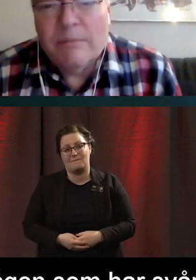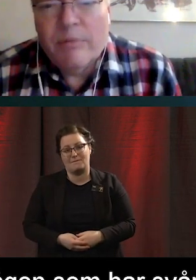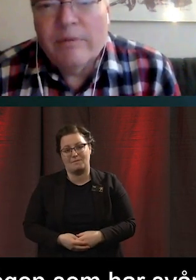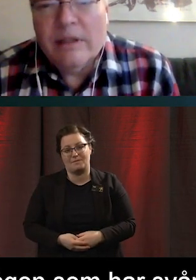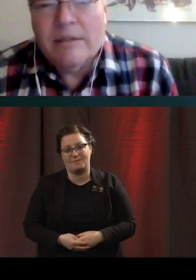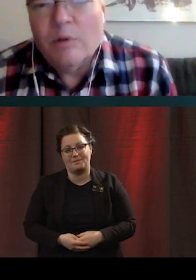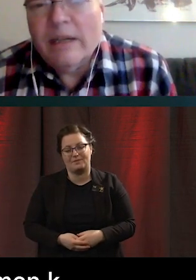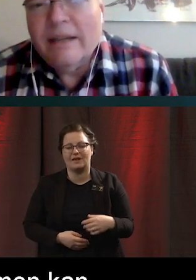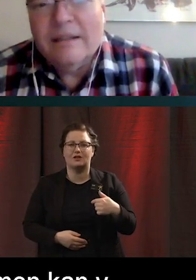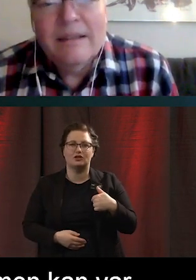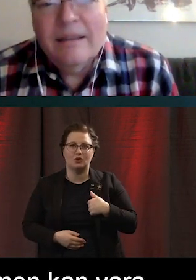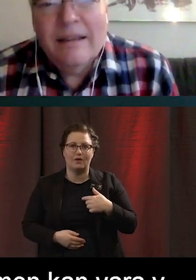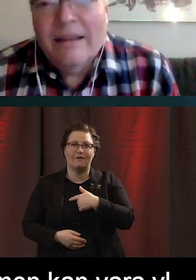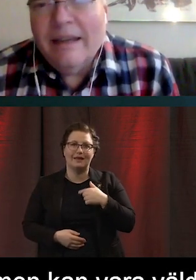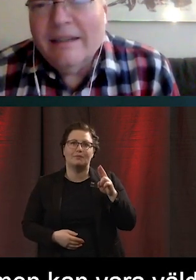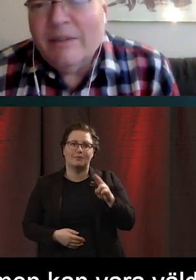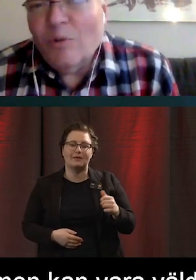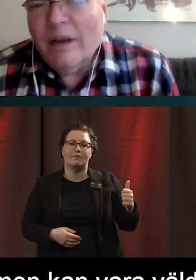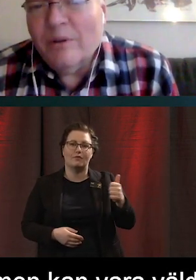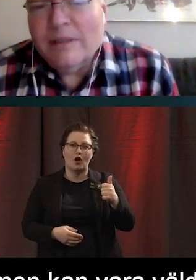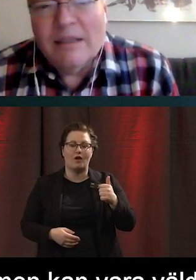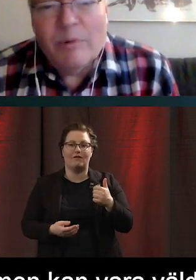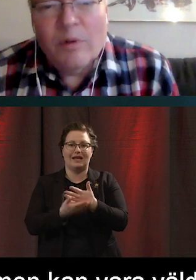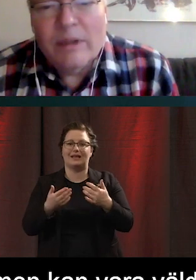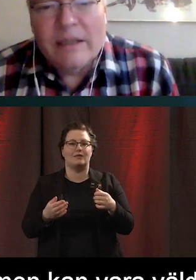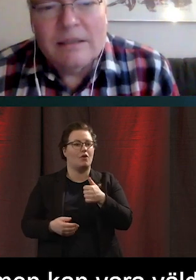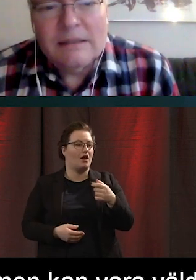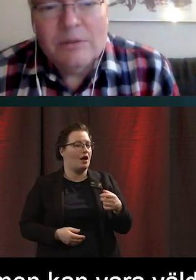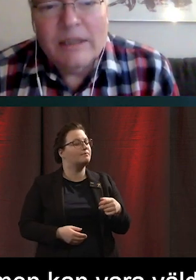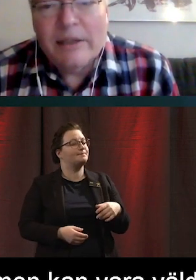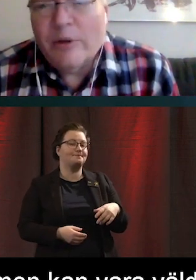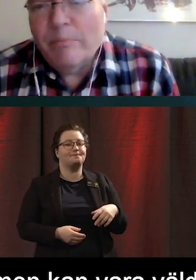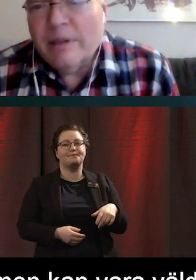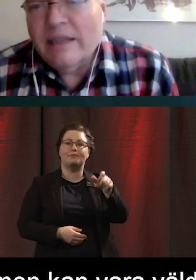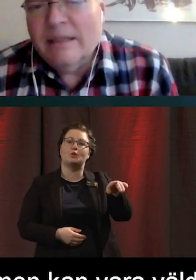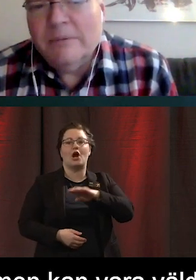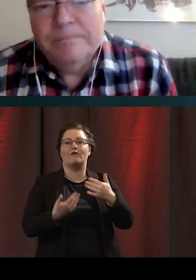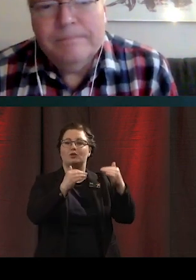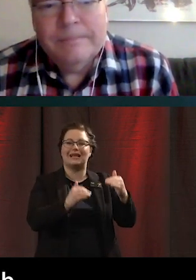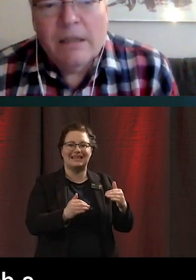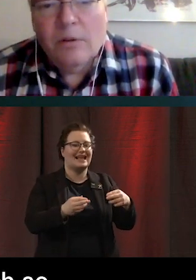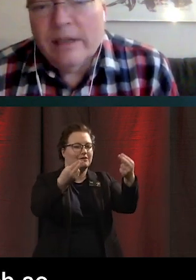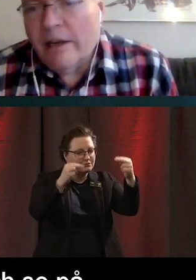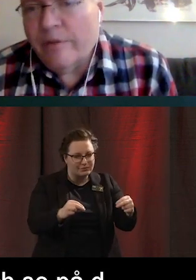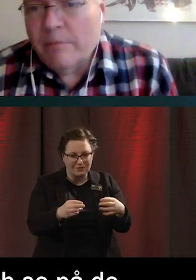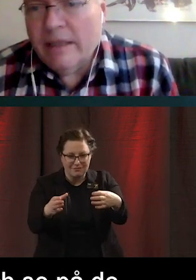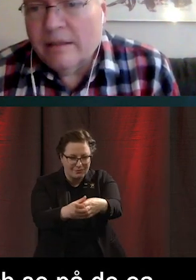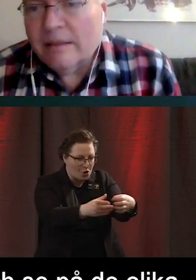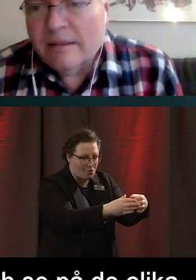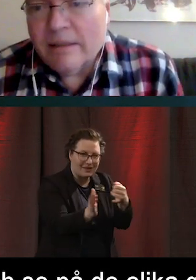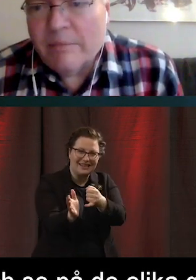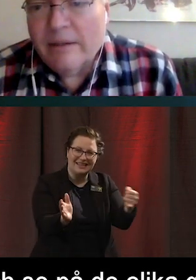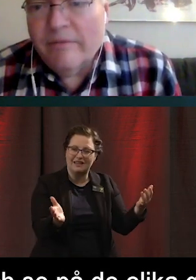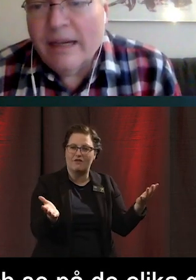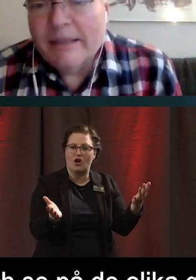Så man behöver liksom gå ner en nivå här och titta på vad olika grupper säger. Och det är därför det blir